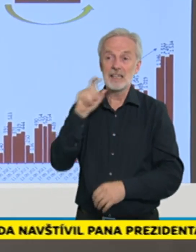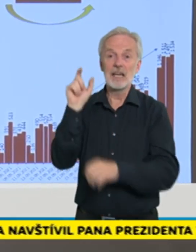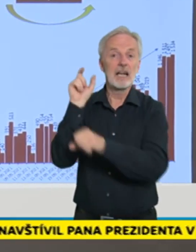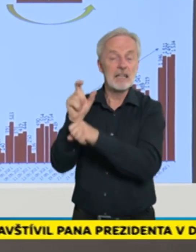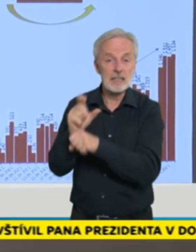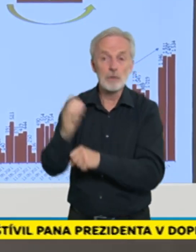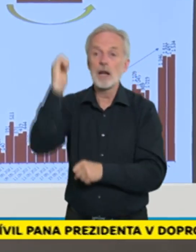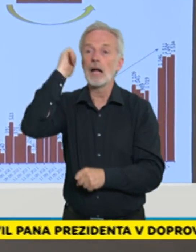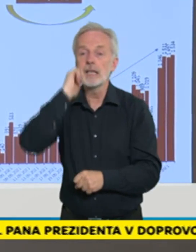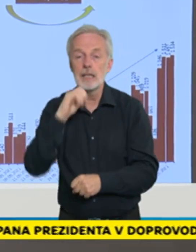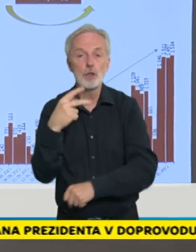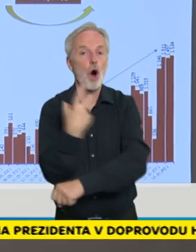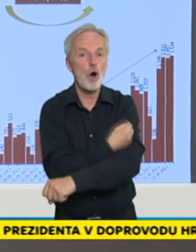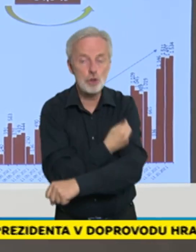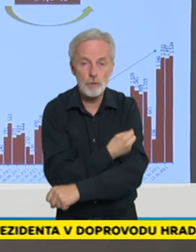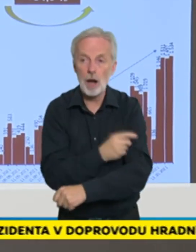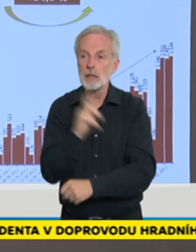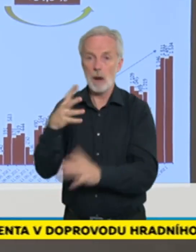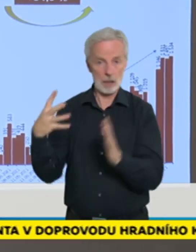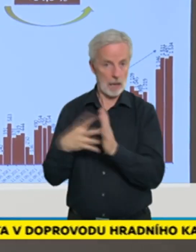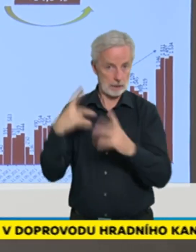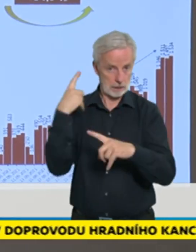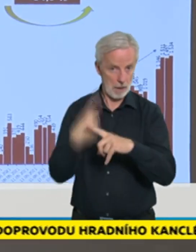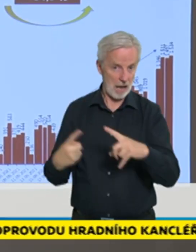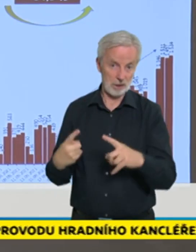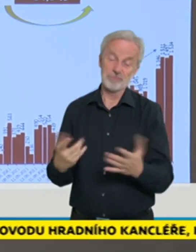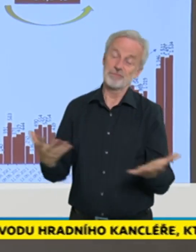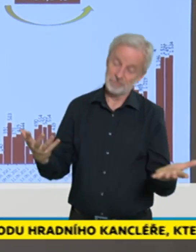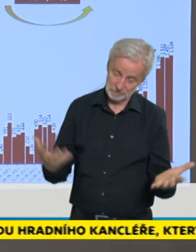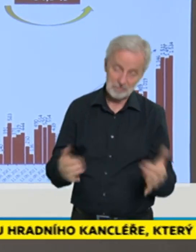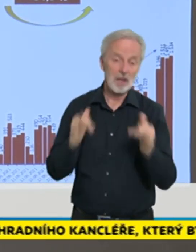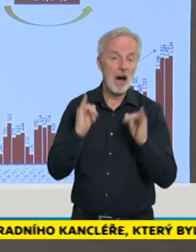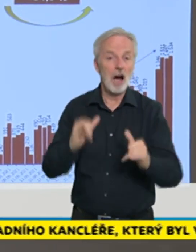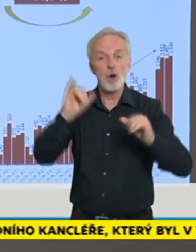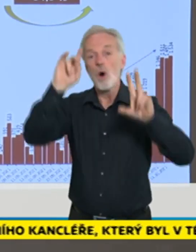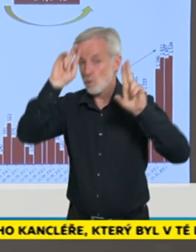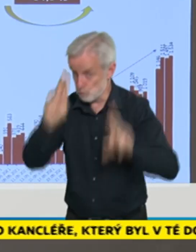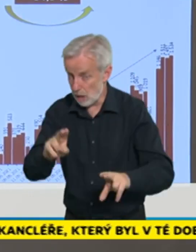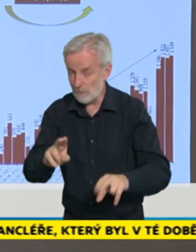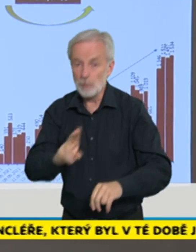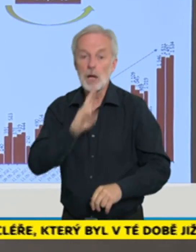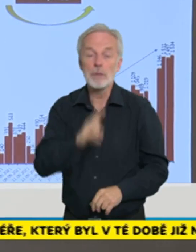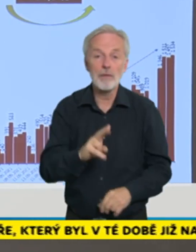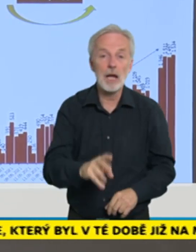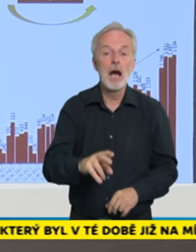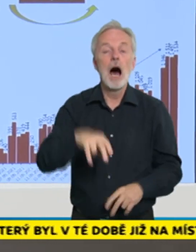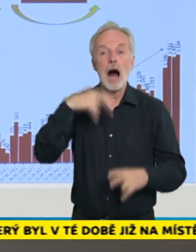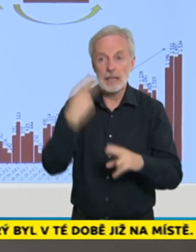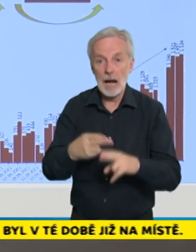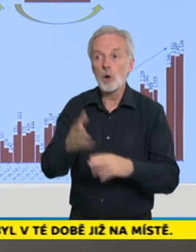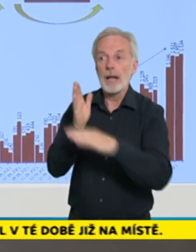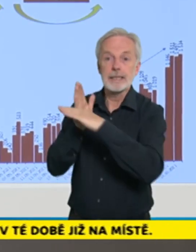méně často. Samozřejmě to může být jistý znak zkreslení, ale ten na konci vyvrátím právě tím pohledem do nemocnic, které